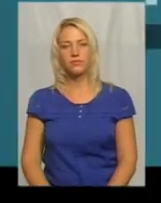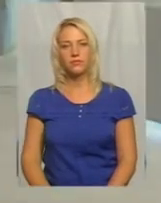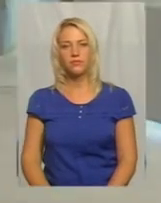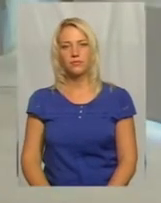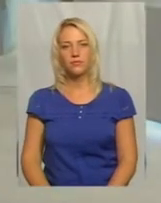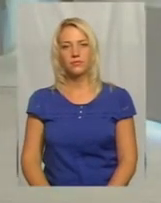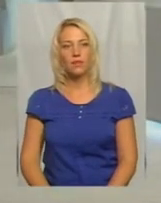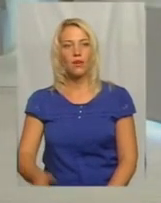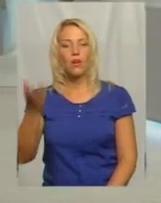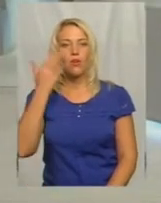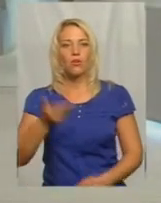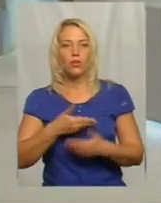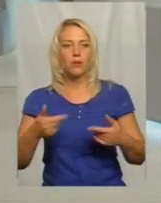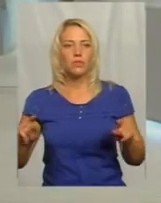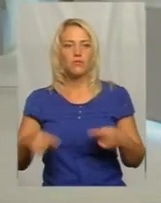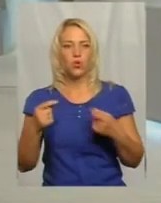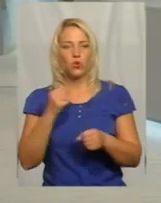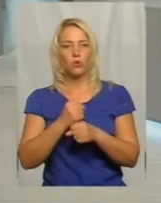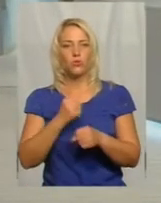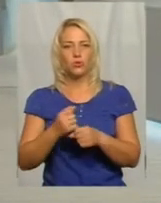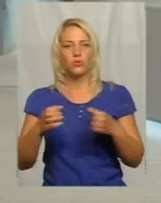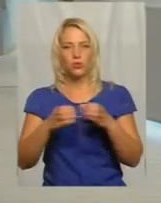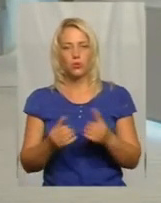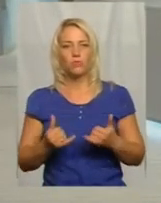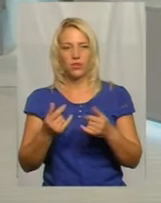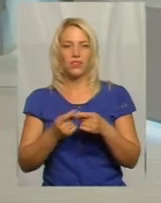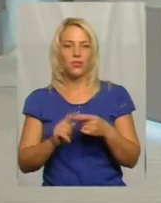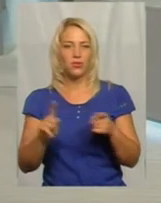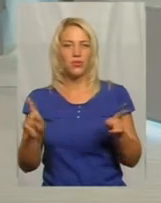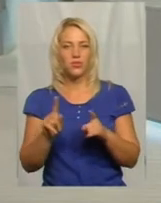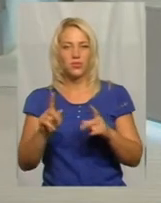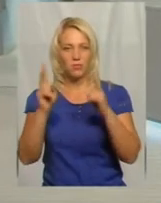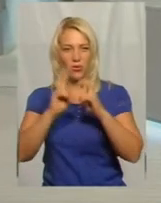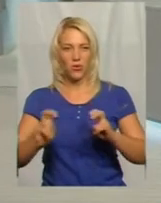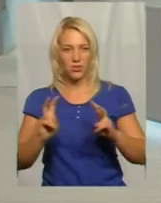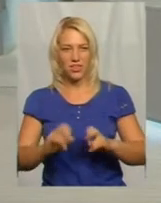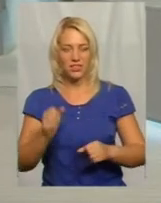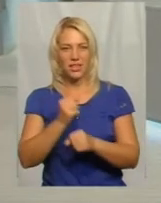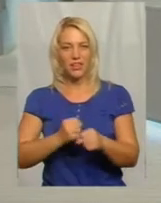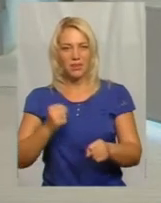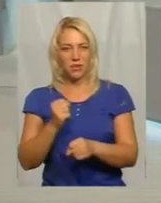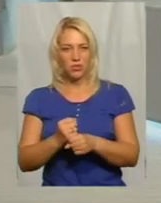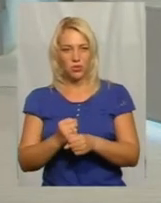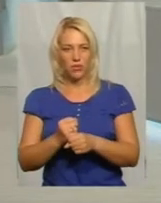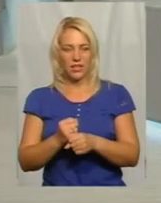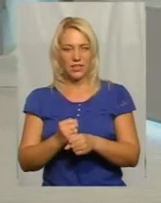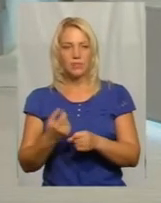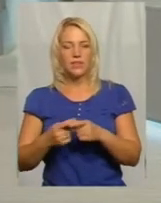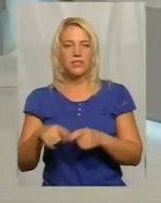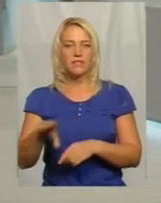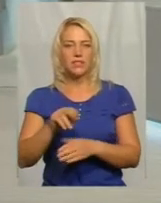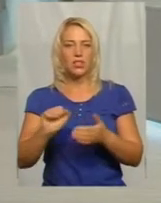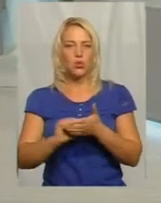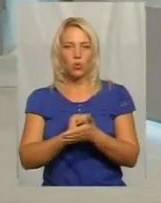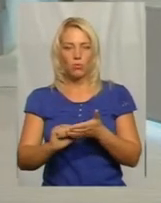Коли ми створювали робочу групу для того, щоб розглянути, відпрацювати ці документи,